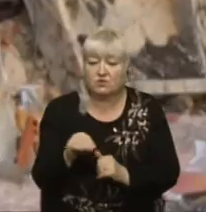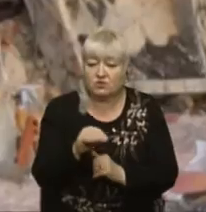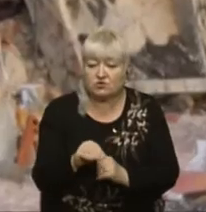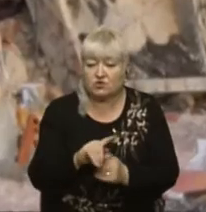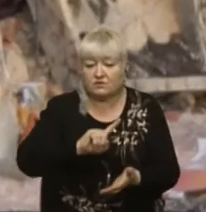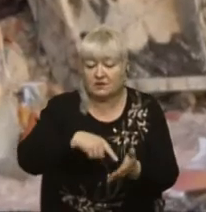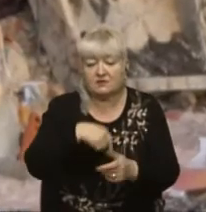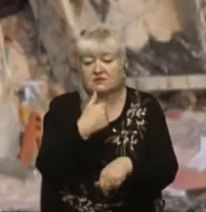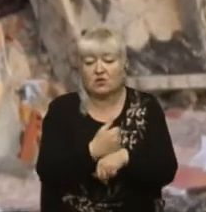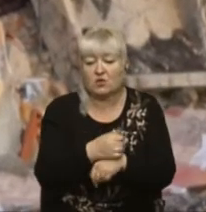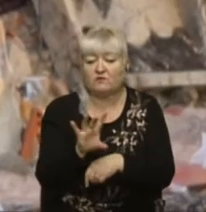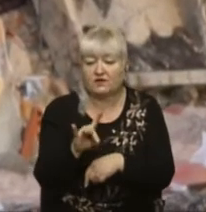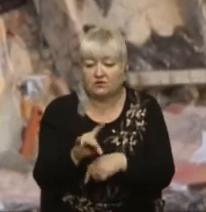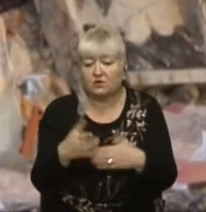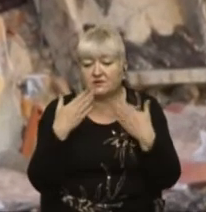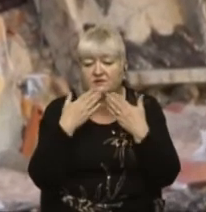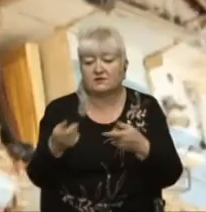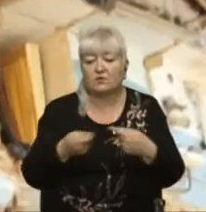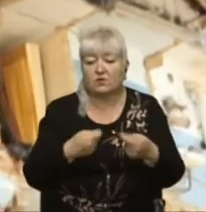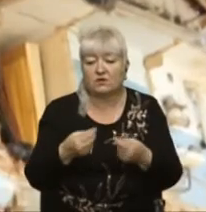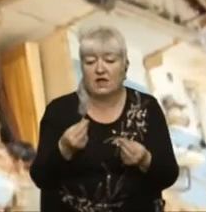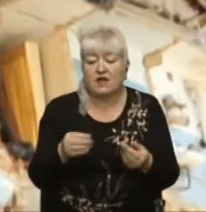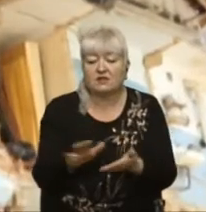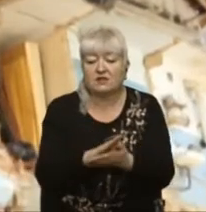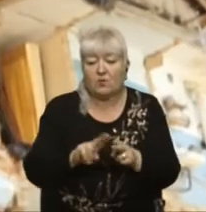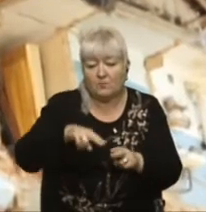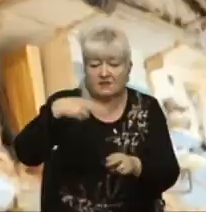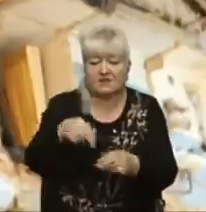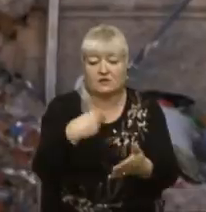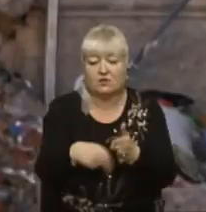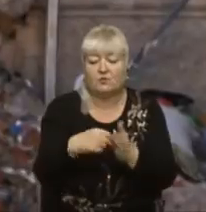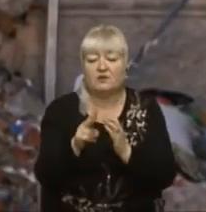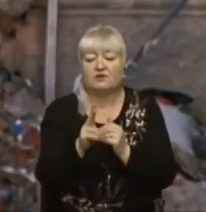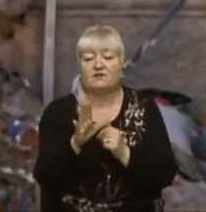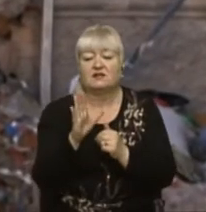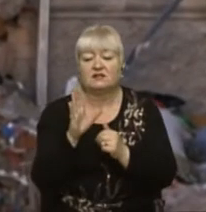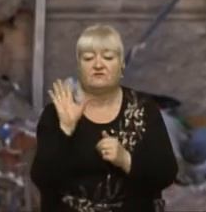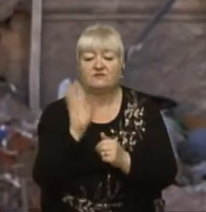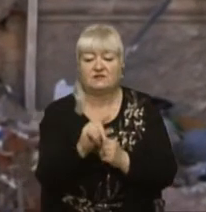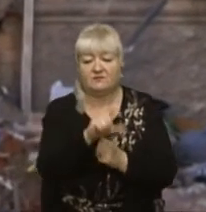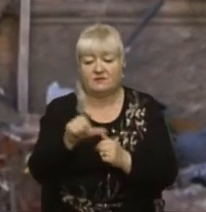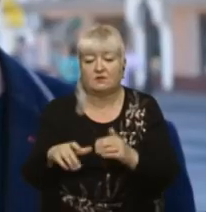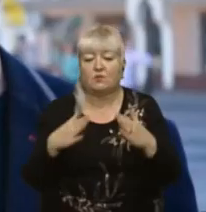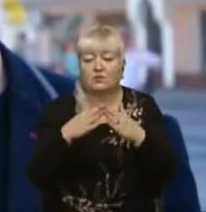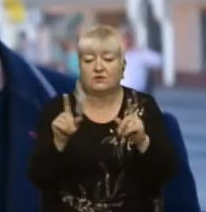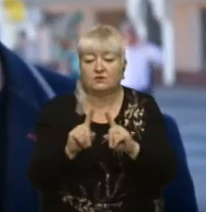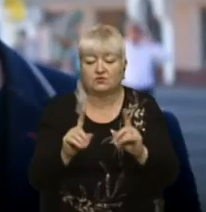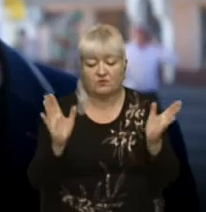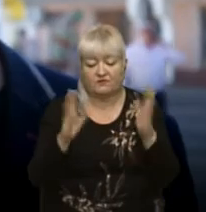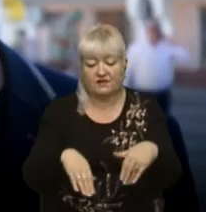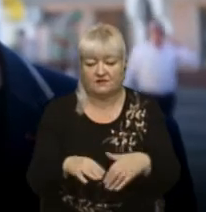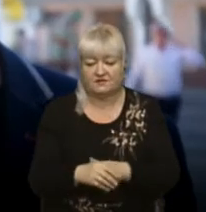Дрогобича звернувся до уряду за компенсацією для купівлі квартир усім мешканцям будинку, що ввалився. Ці